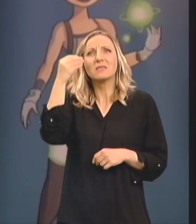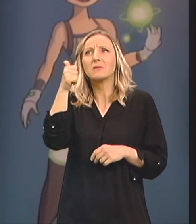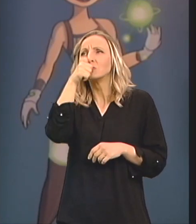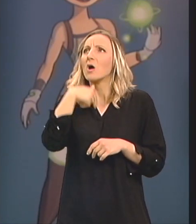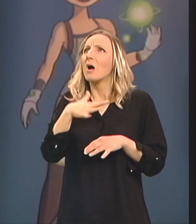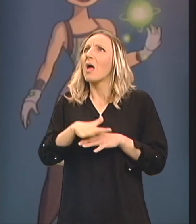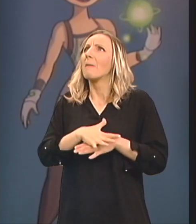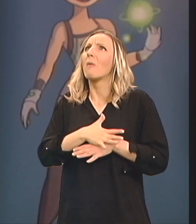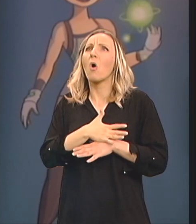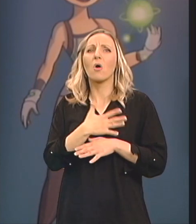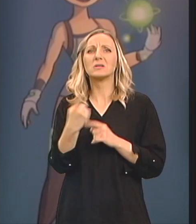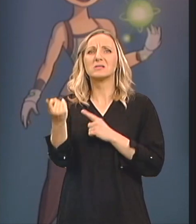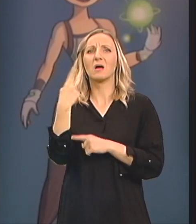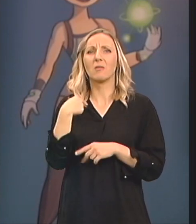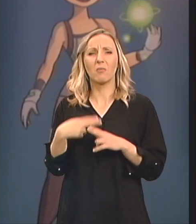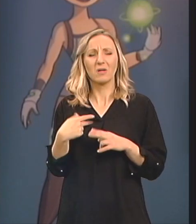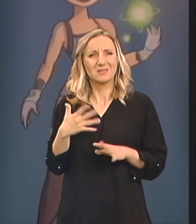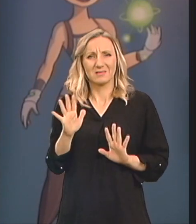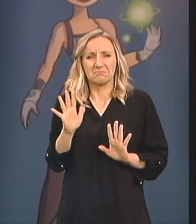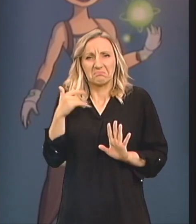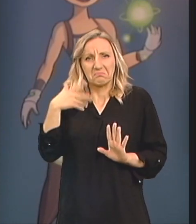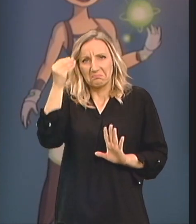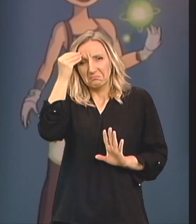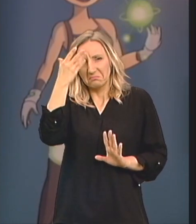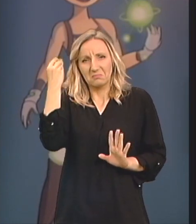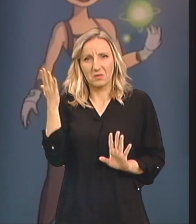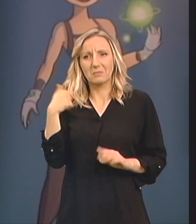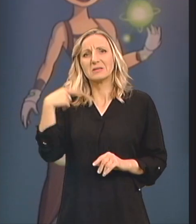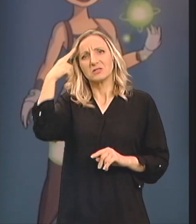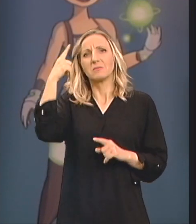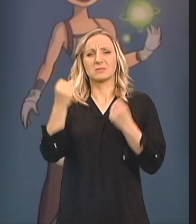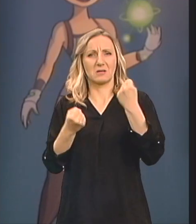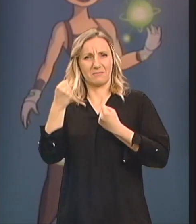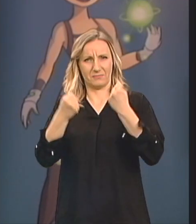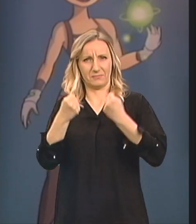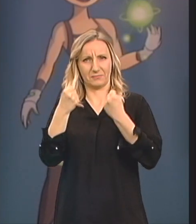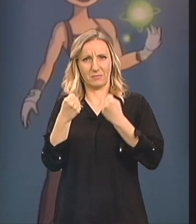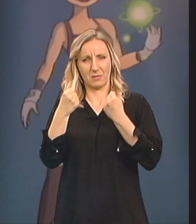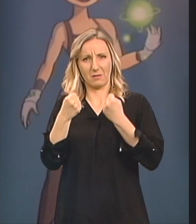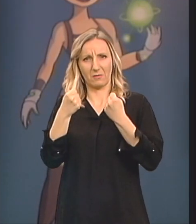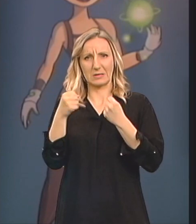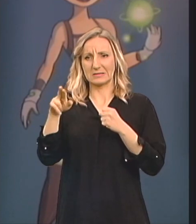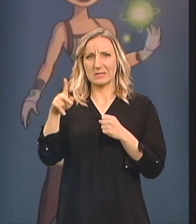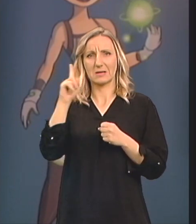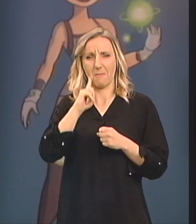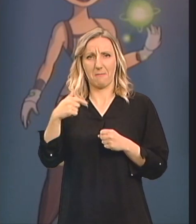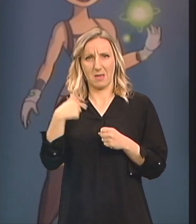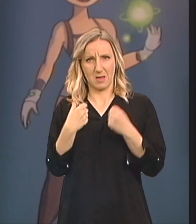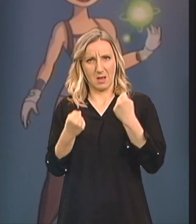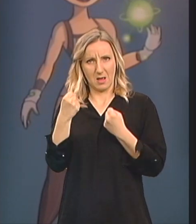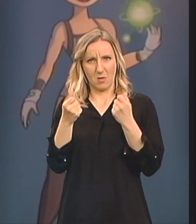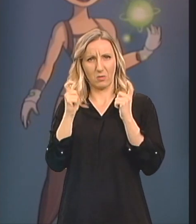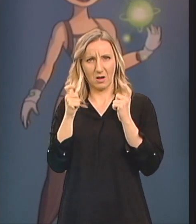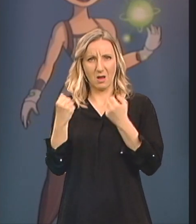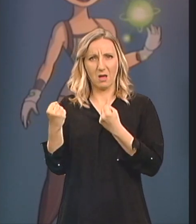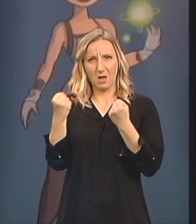Sjećam se jednog trenutka Vozili smo se iz grada Sestra, mama i ja Mislim da je